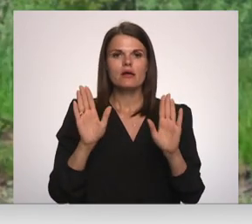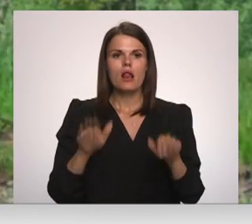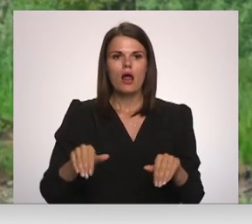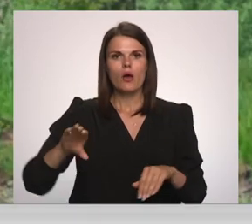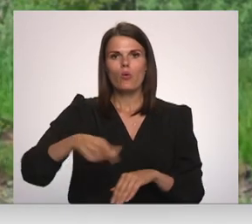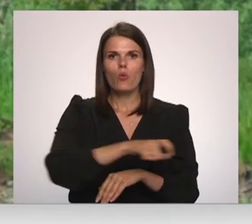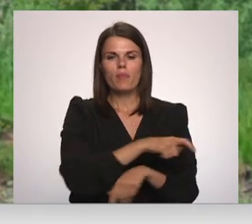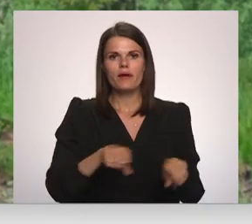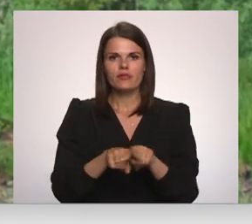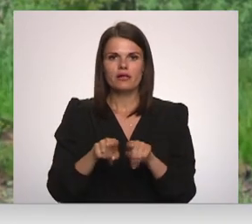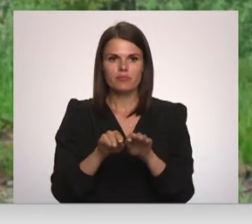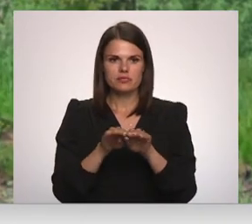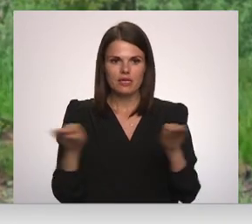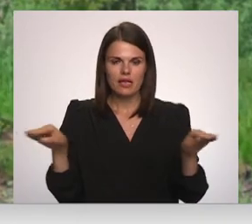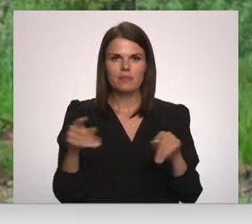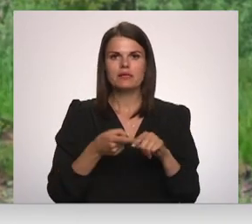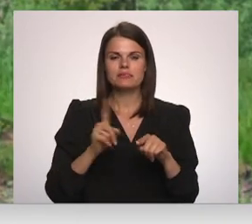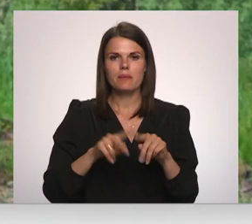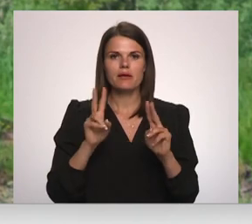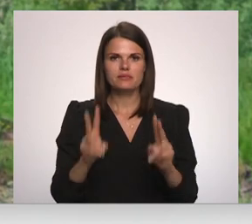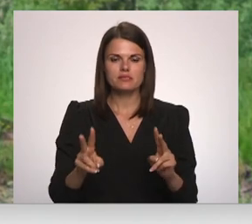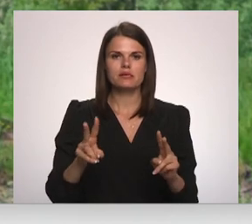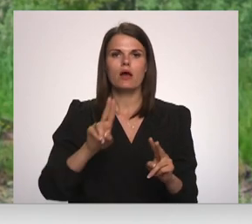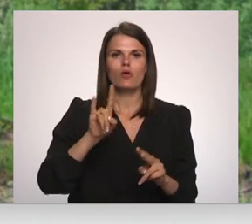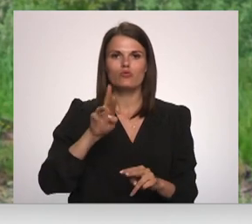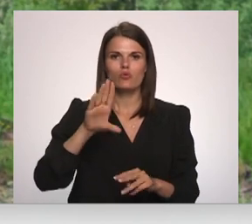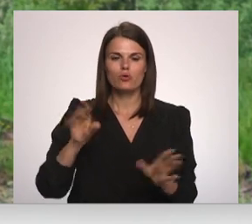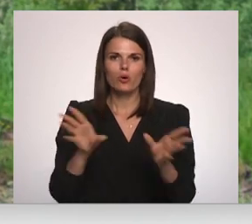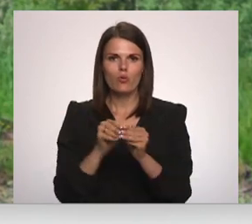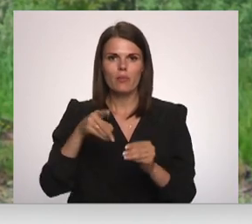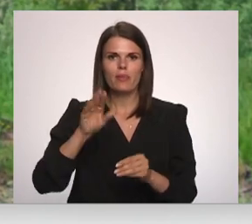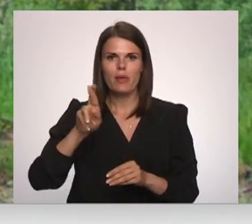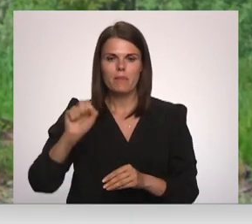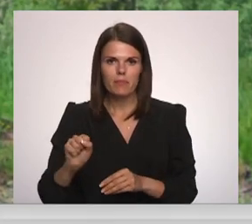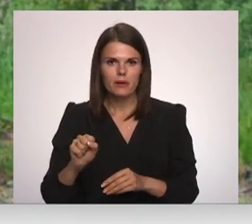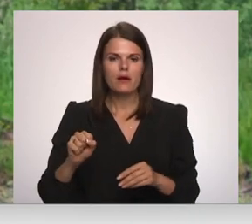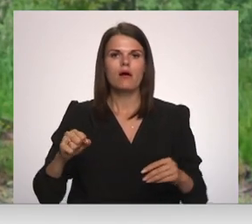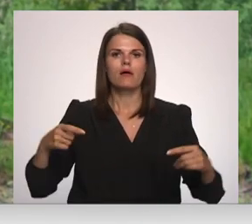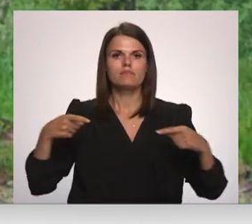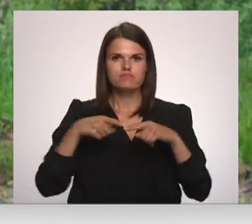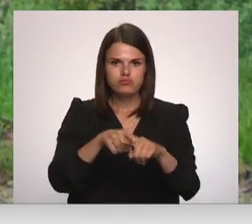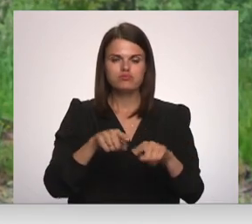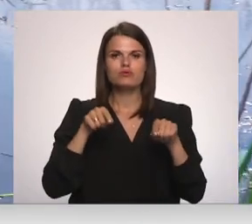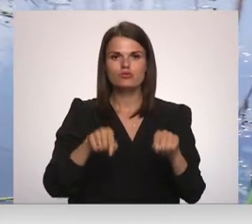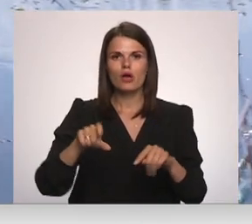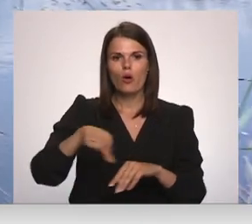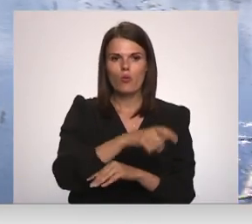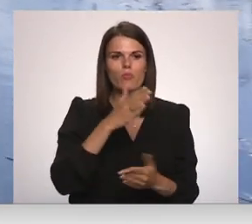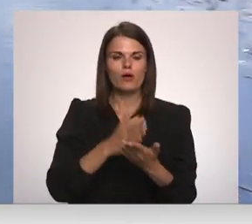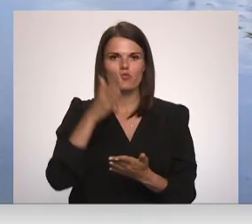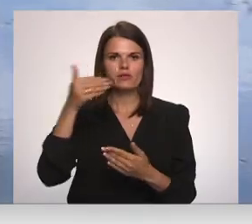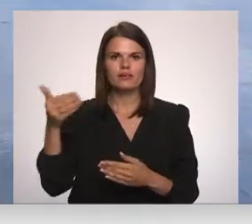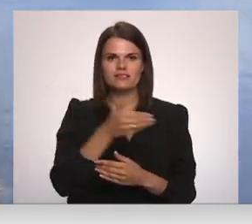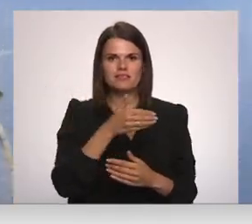durba tālāk arī sate kopā ar tebri, veidojot saku. Šajā upe notiek arī zivi migrācija